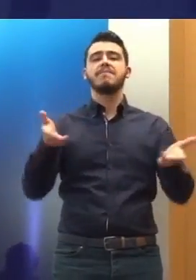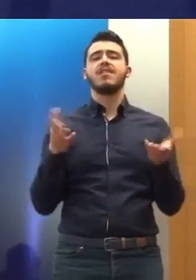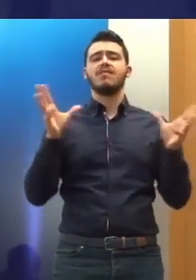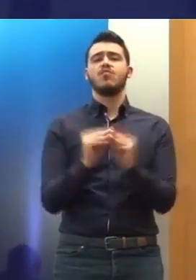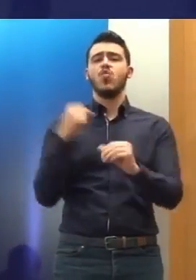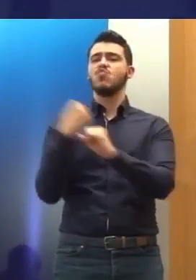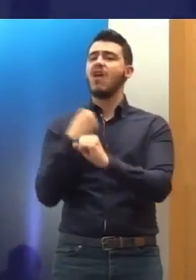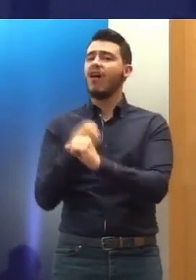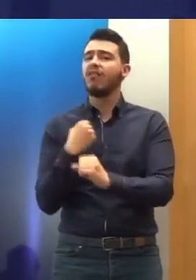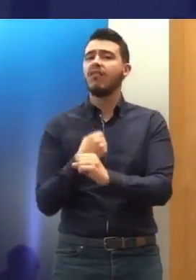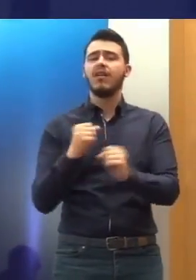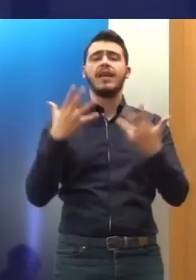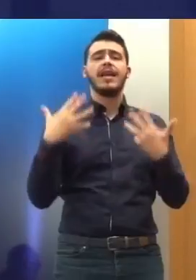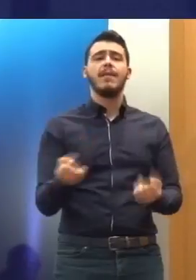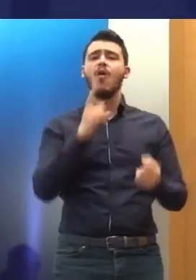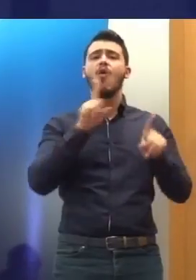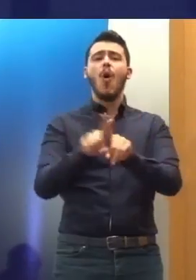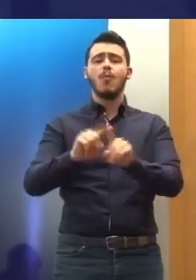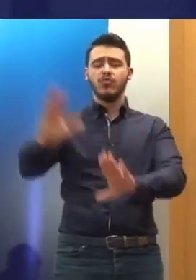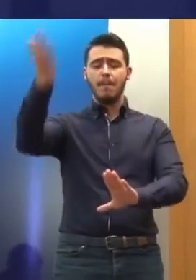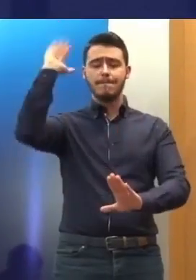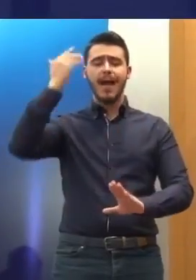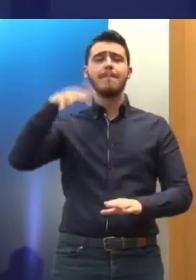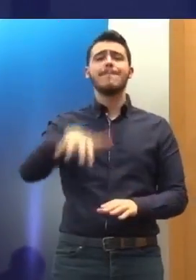τα φαινόμενα τύπου Μανωλάδας, παλαιότερα κτλ.